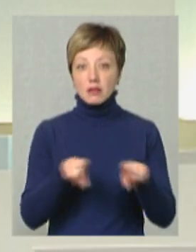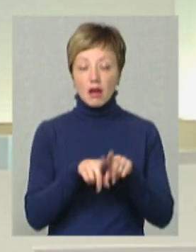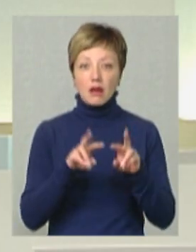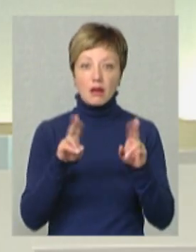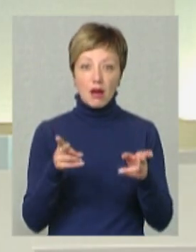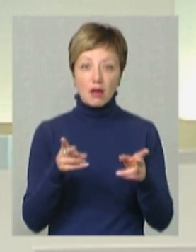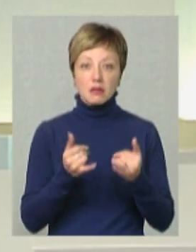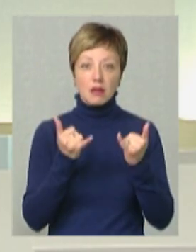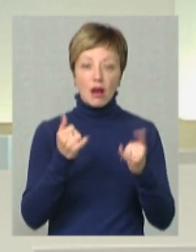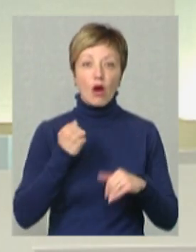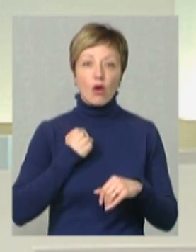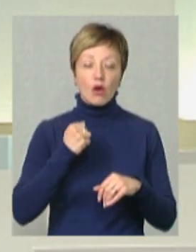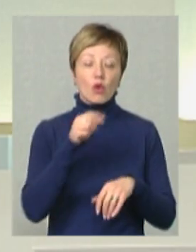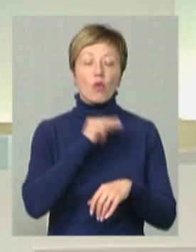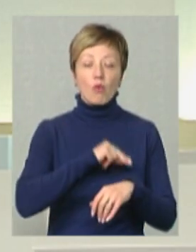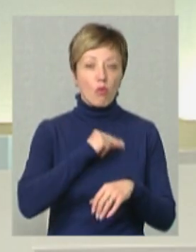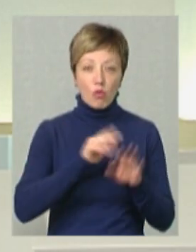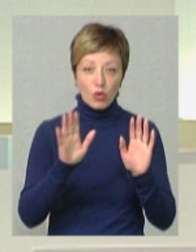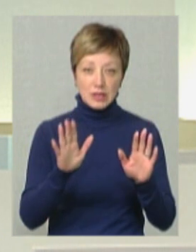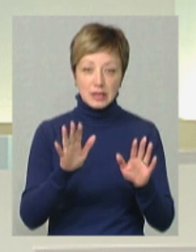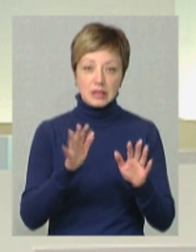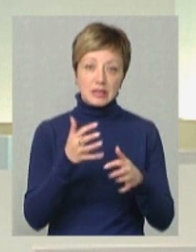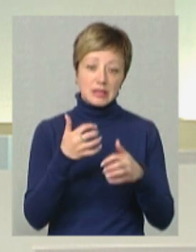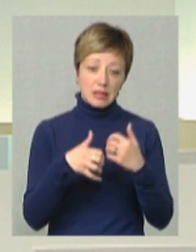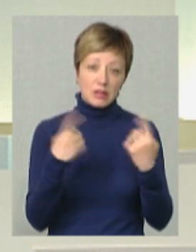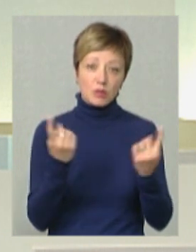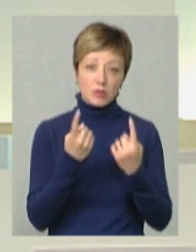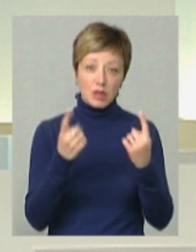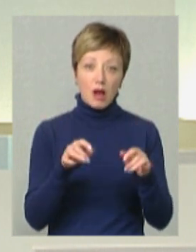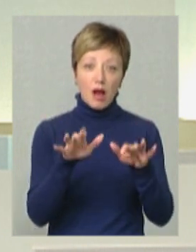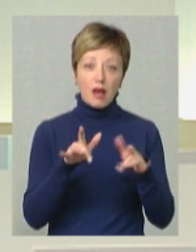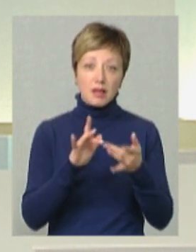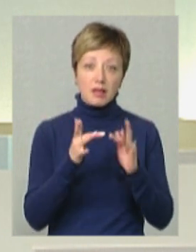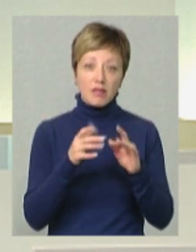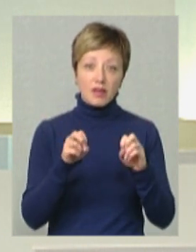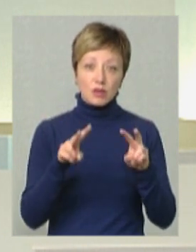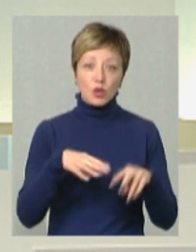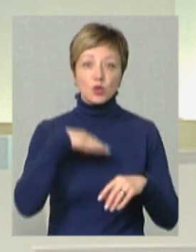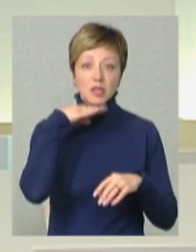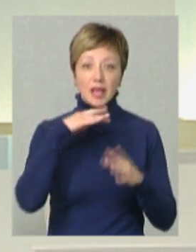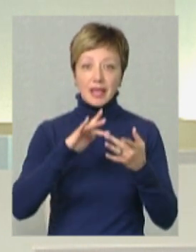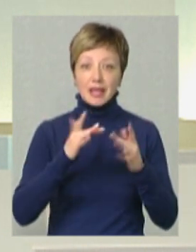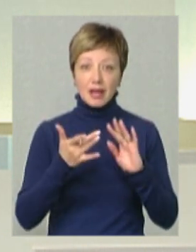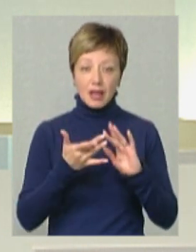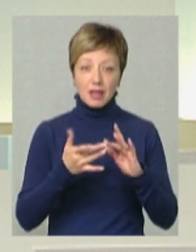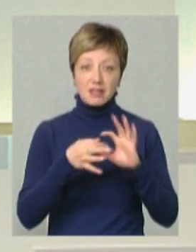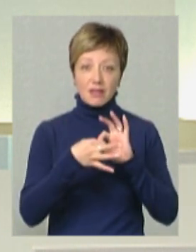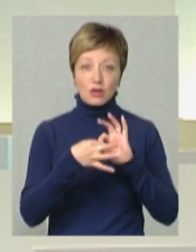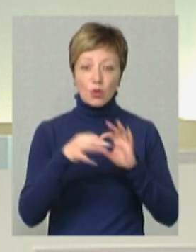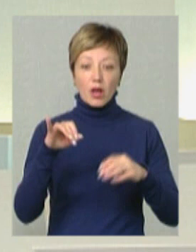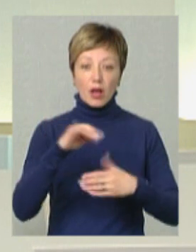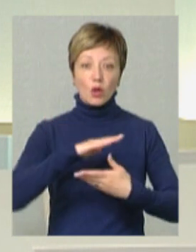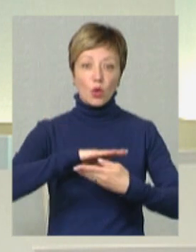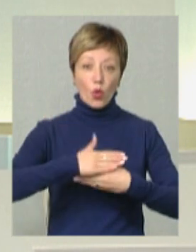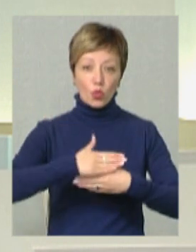для роботи середньостатистичного ІТ-фахівця достатнього інтернет-з'єднання та ноутбука,